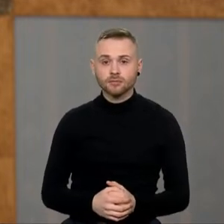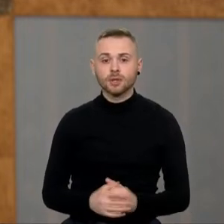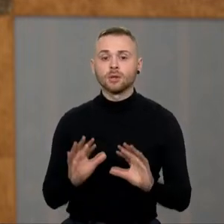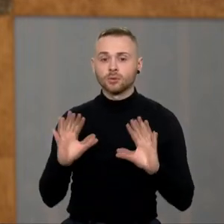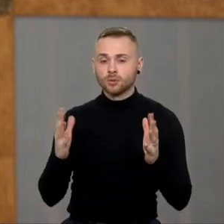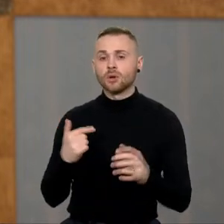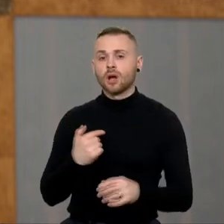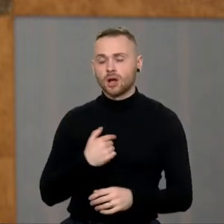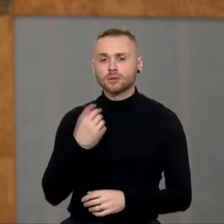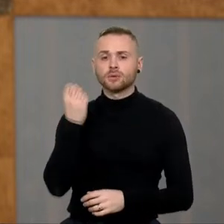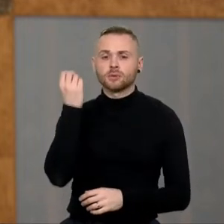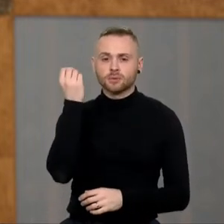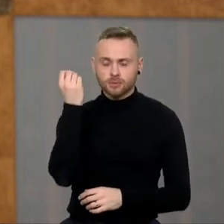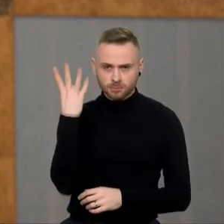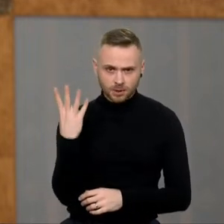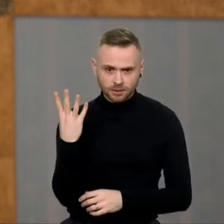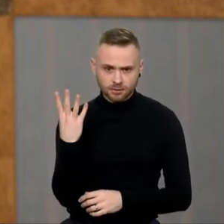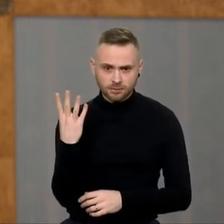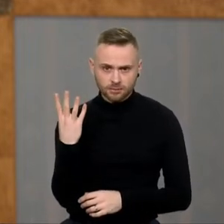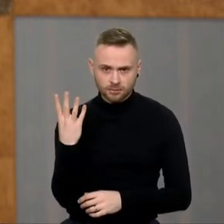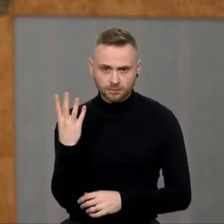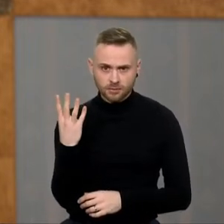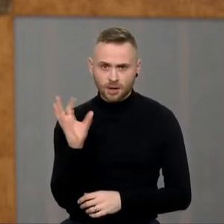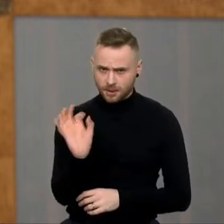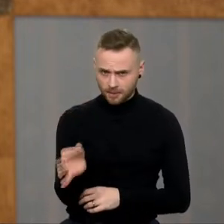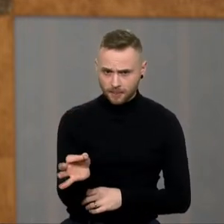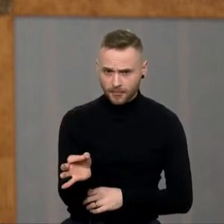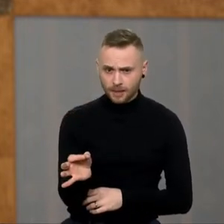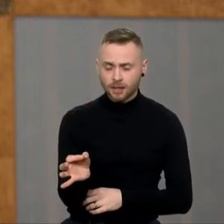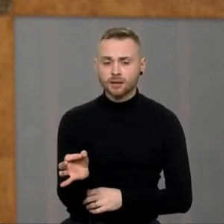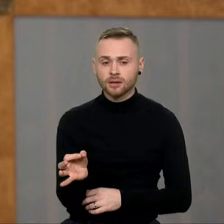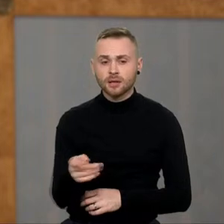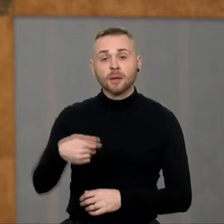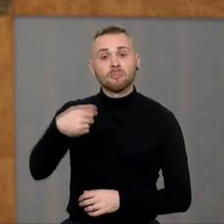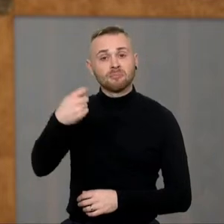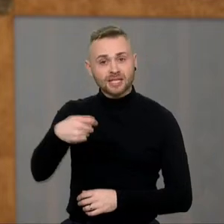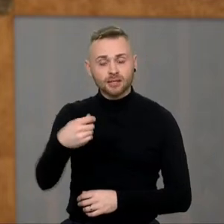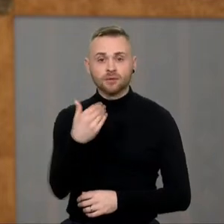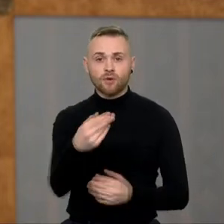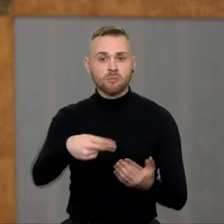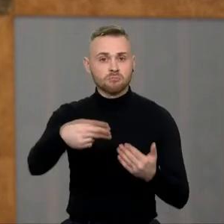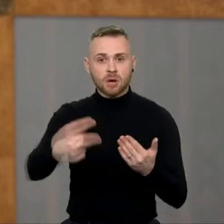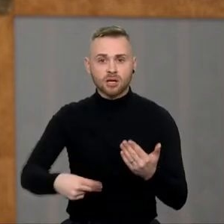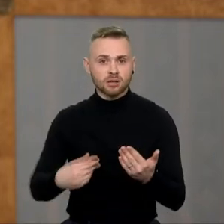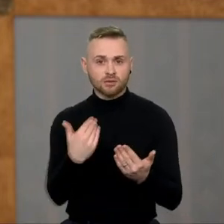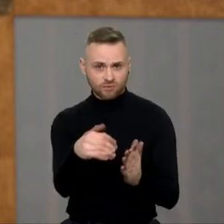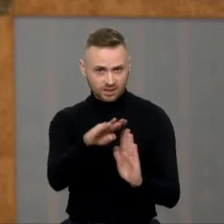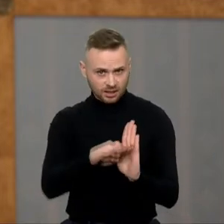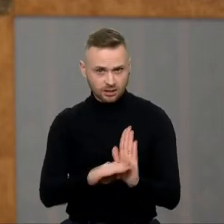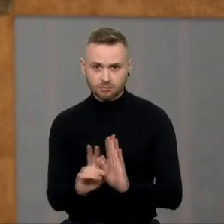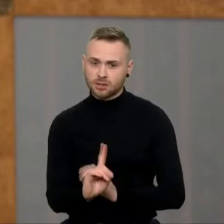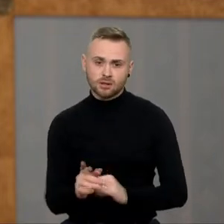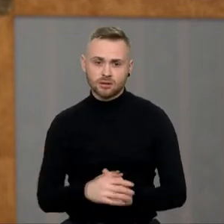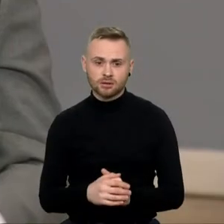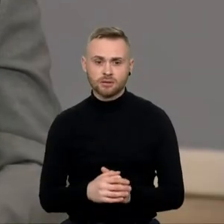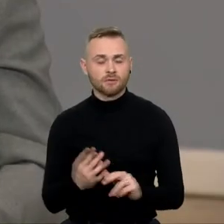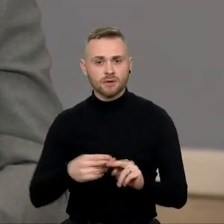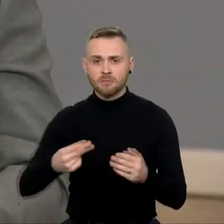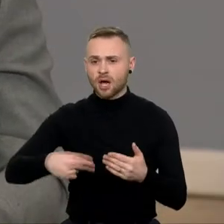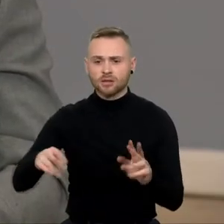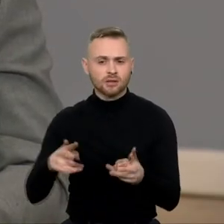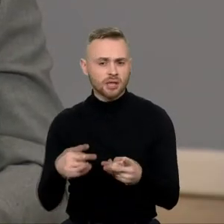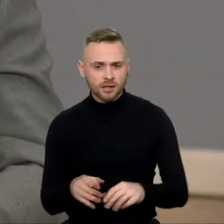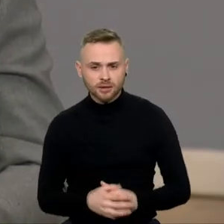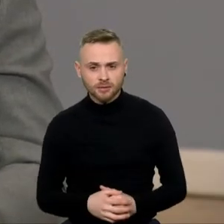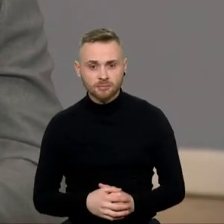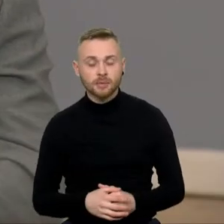suprantu, tai praktiškai prezidento parašo čia neįstatymos. Jau ir nebereikia. Dar